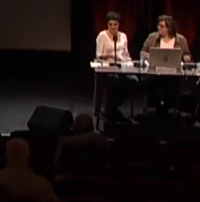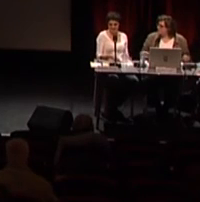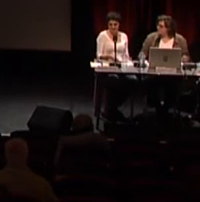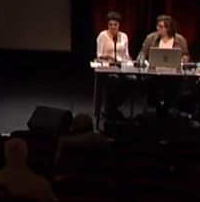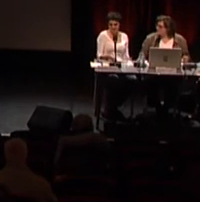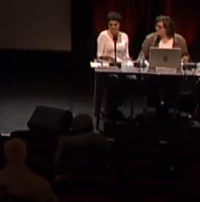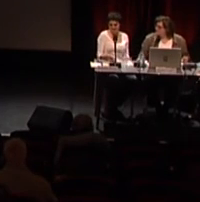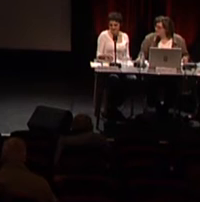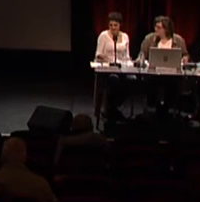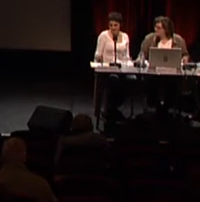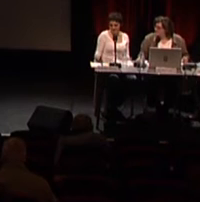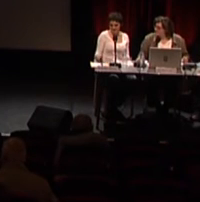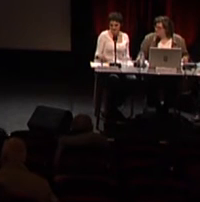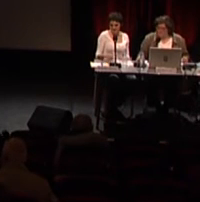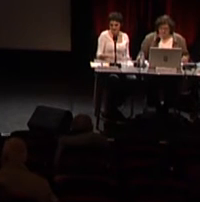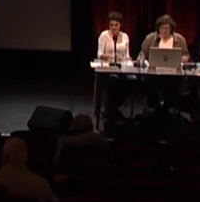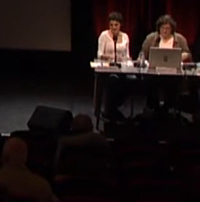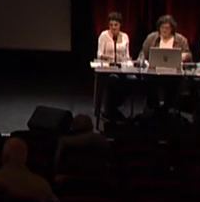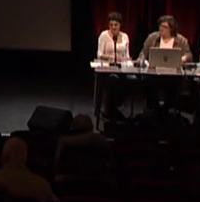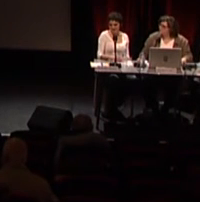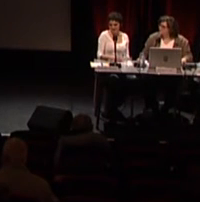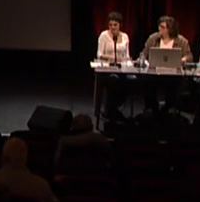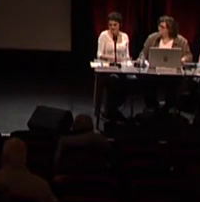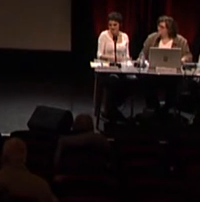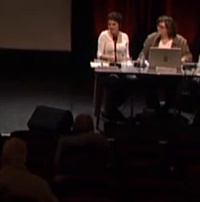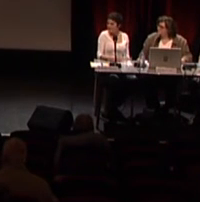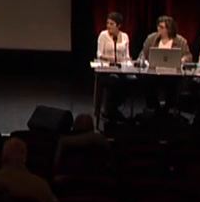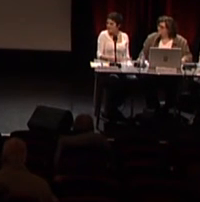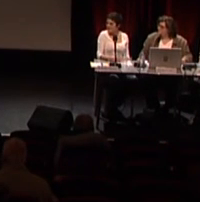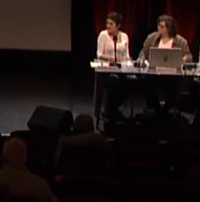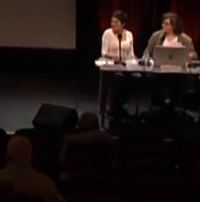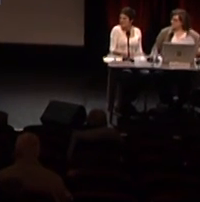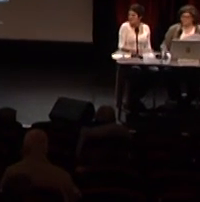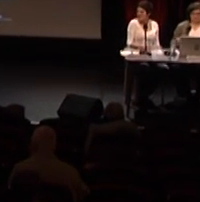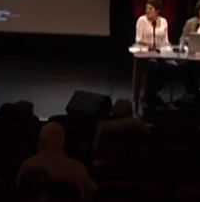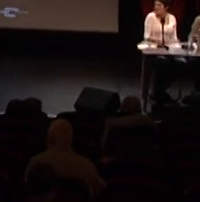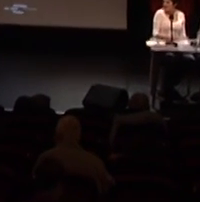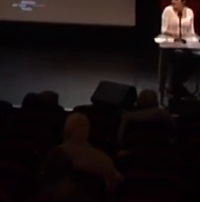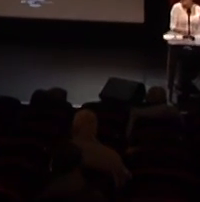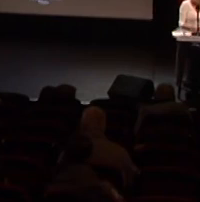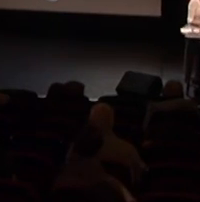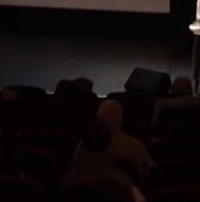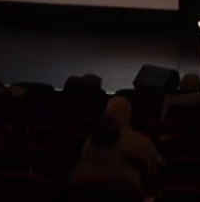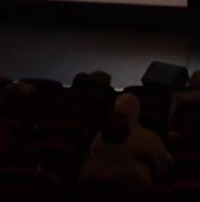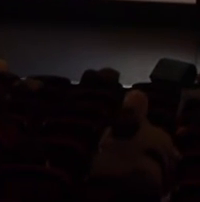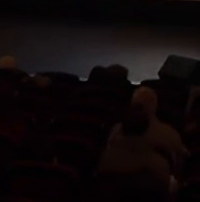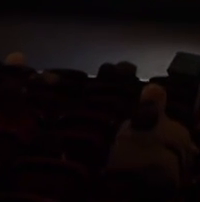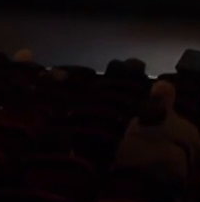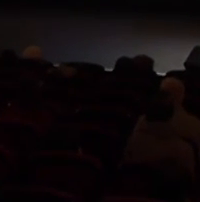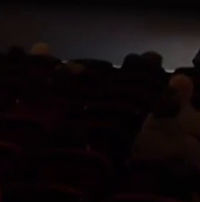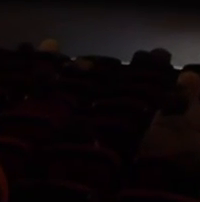vous remercions au nom de la BPI nous remercions les intervenantes Émilie H et Sylvie Astry qui ont conçu le cycle